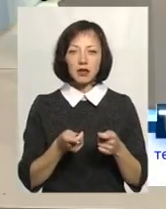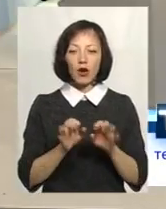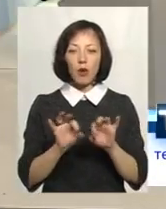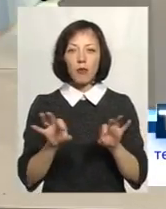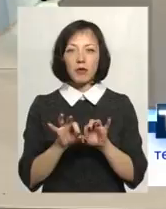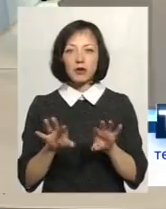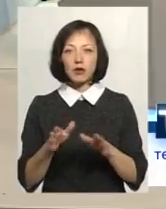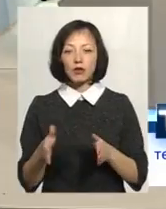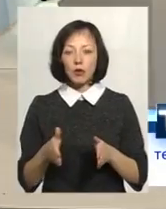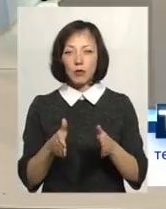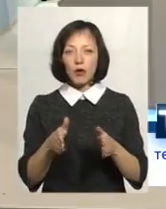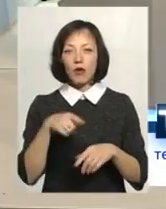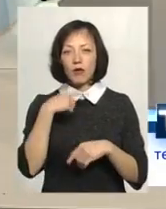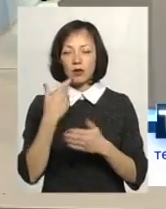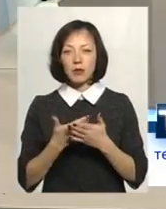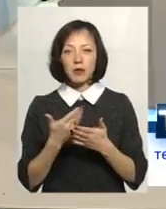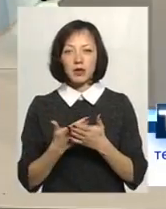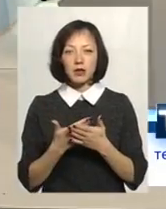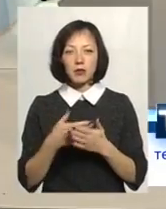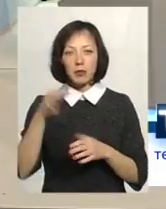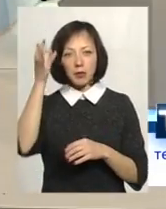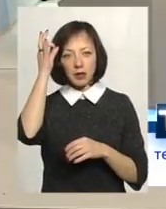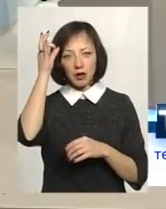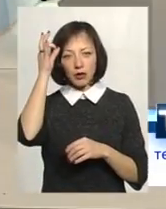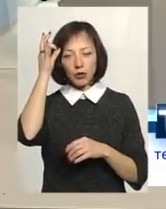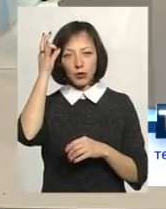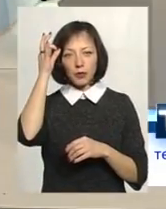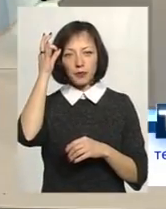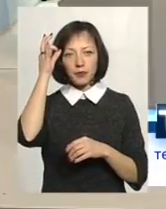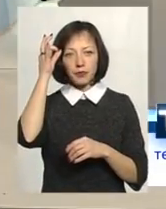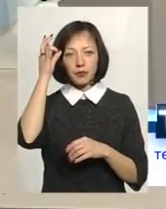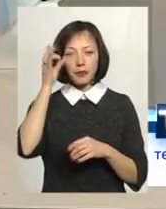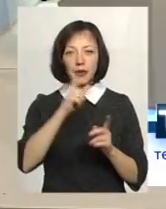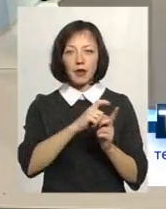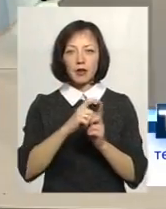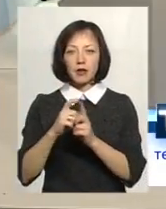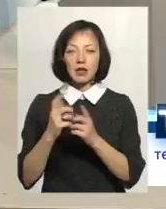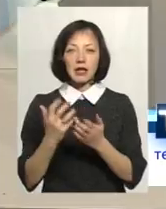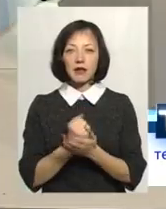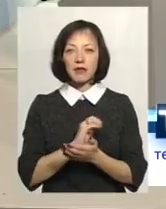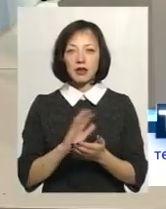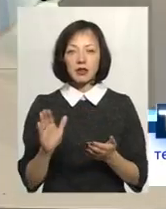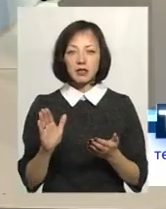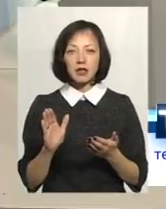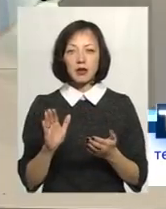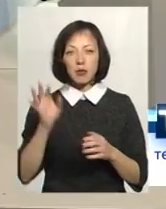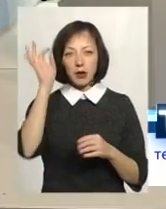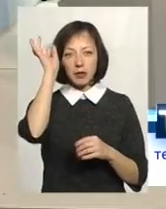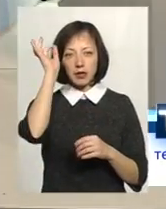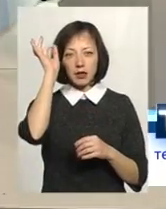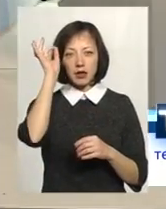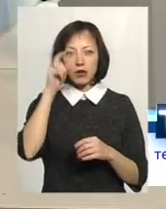описувала дорогу. Вона говорила, наприклад, я пам'ятаю, процитувати, на жаль, не вийде. Пам'ятаю,